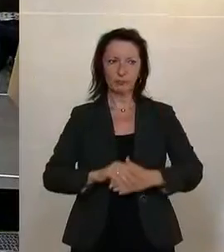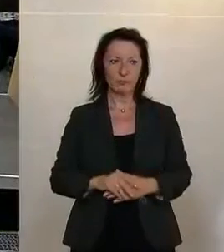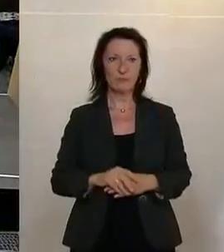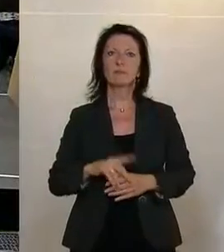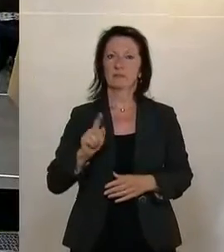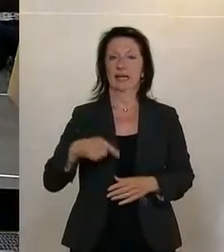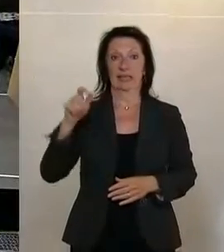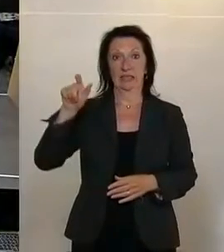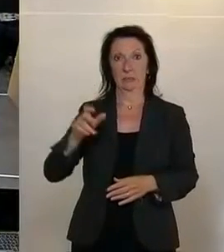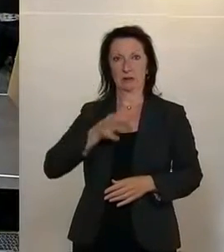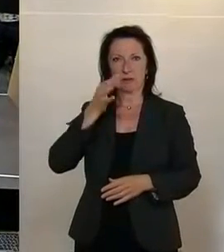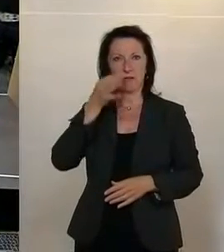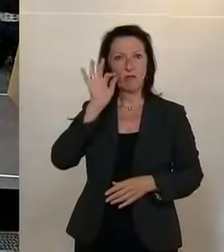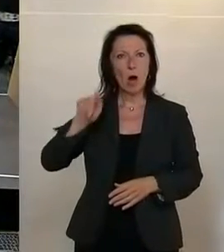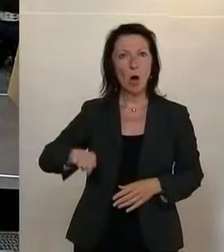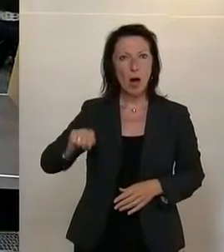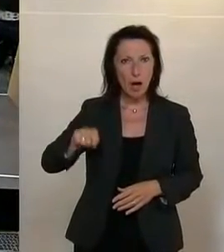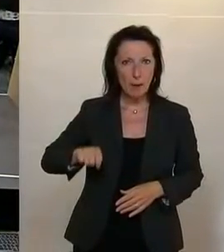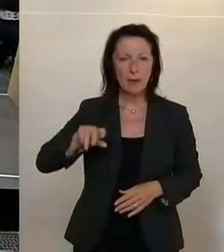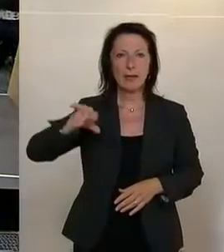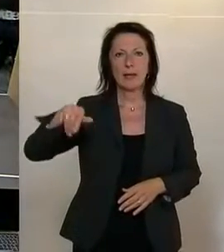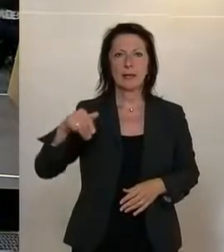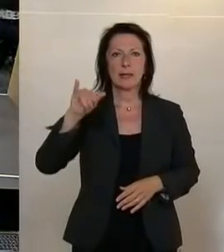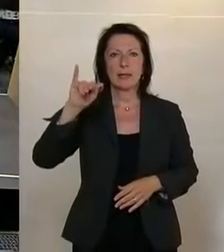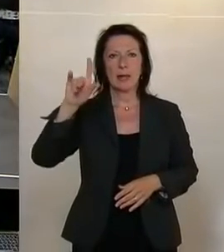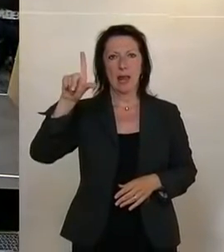Nächste Rednerin, Frau Abgeordnete Nürten-Yelmers.